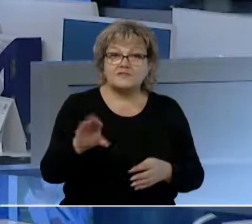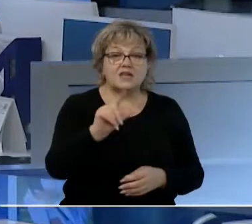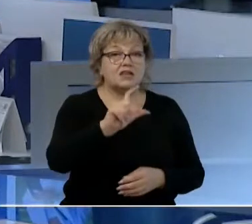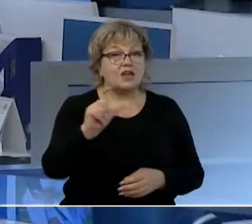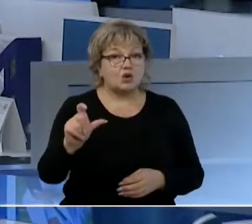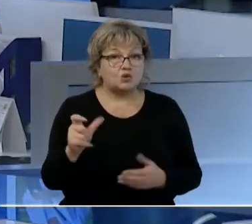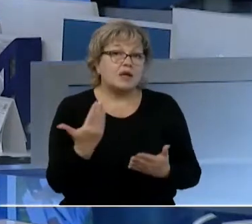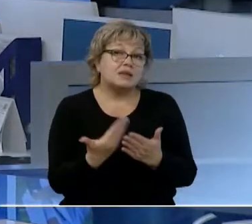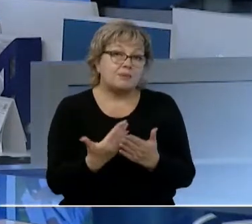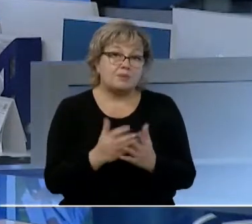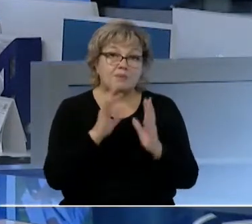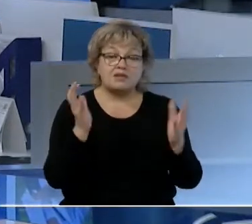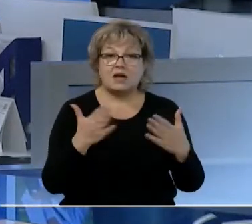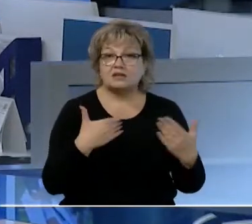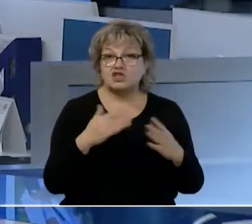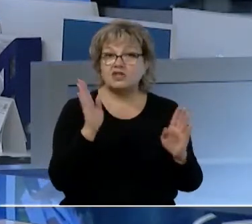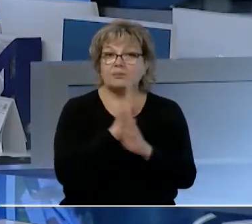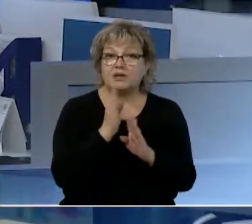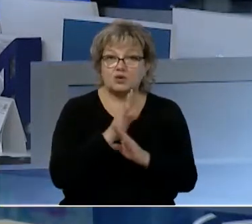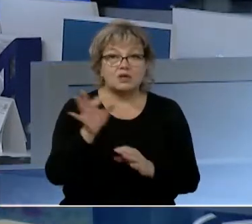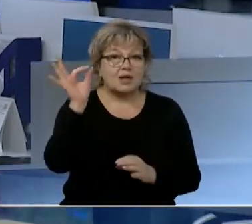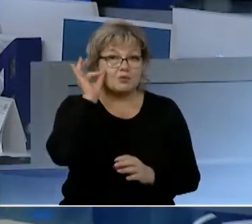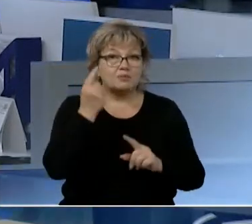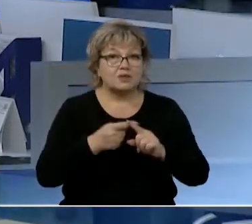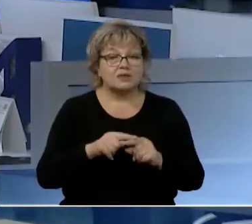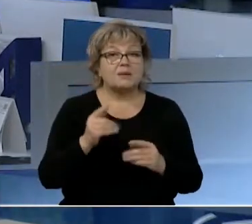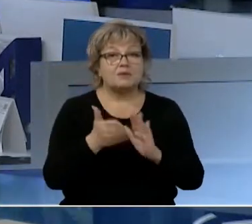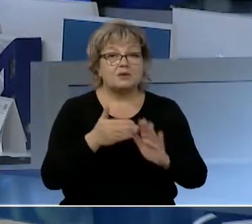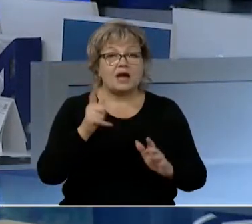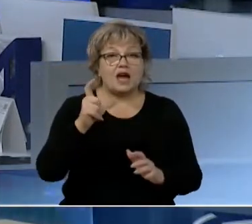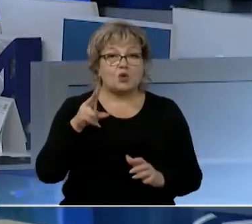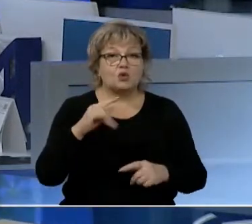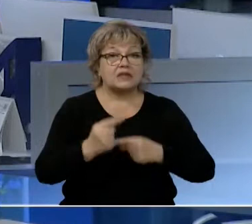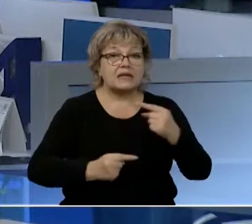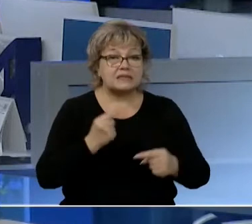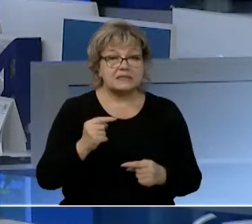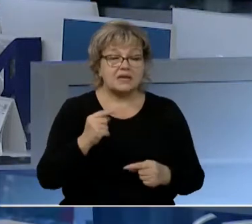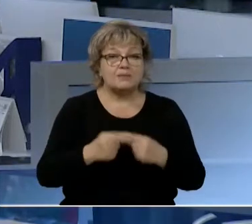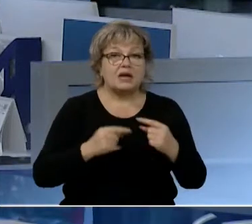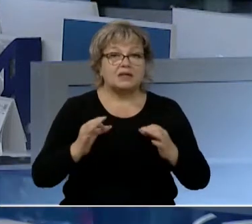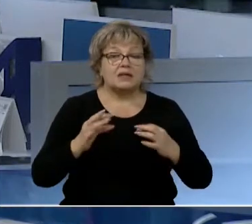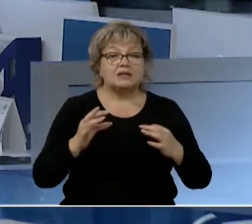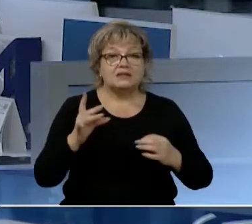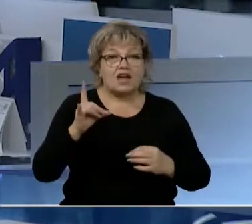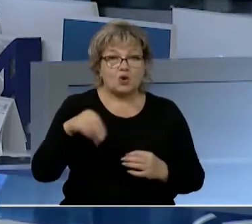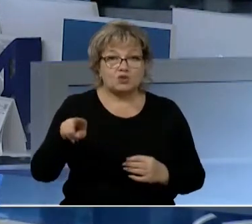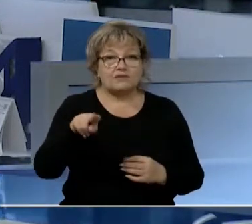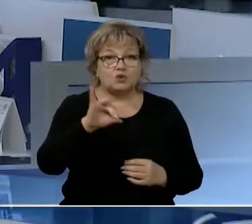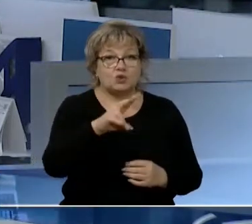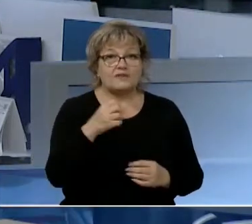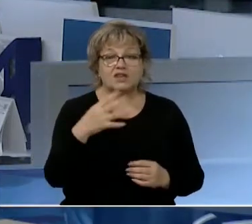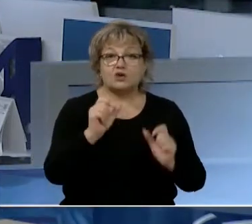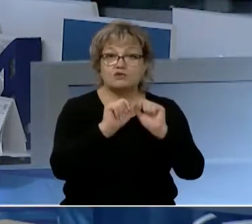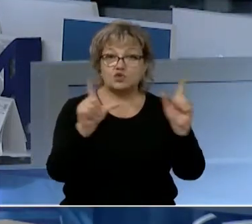народы? Ну, например, бережное отношение к природе. Напомнить об этом призван проект «Экотрадиции и обряды народов Дона». В 40-й